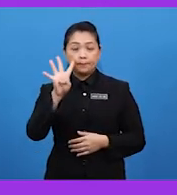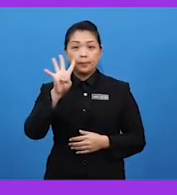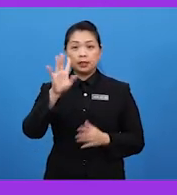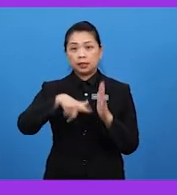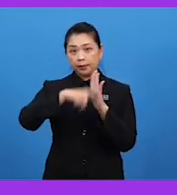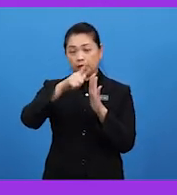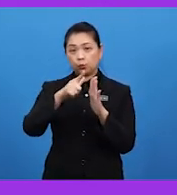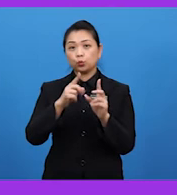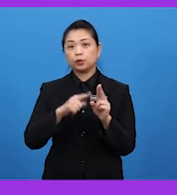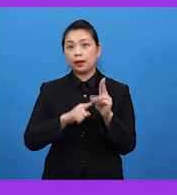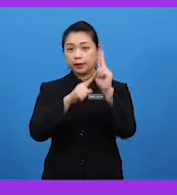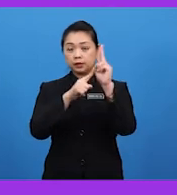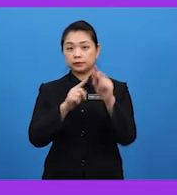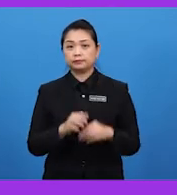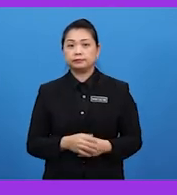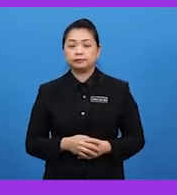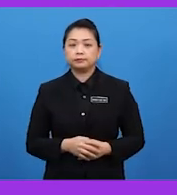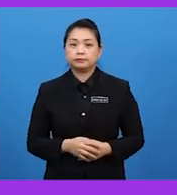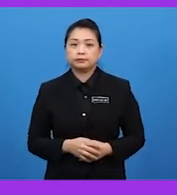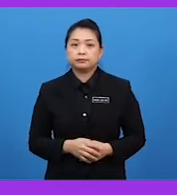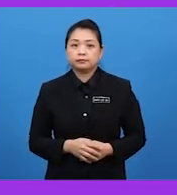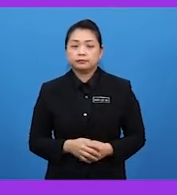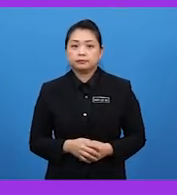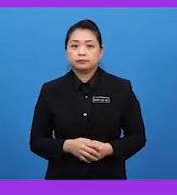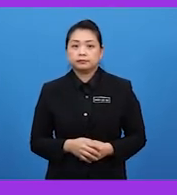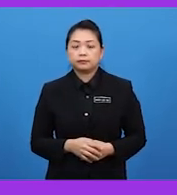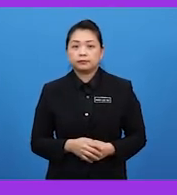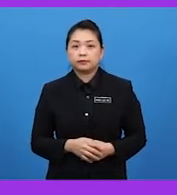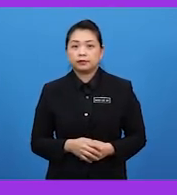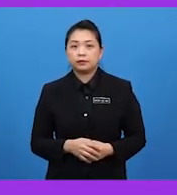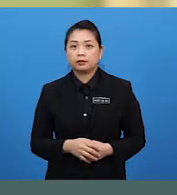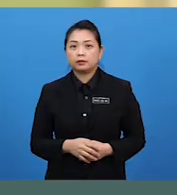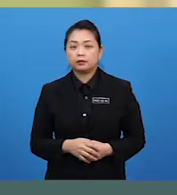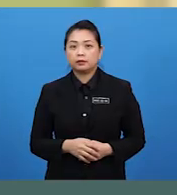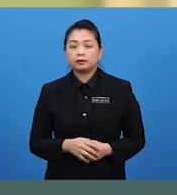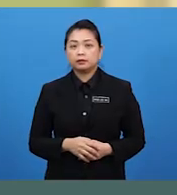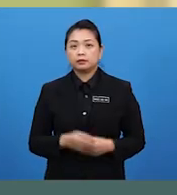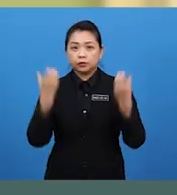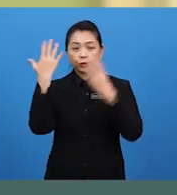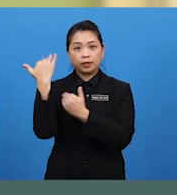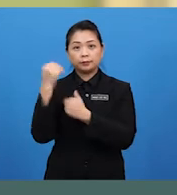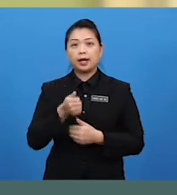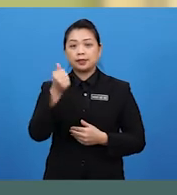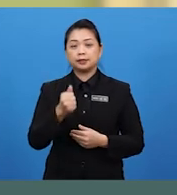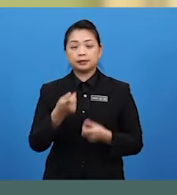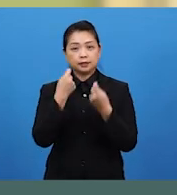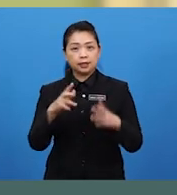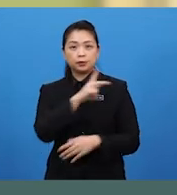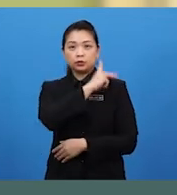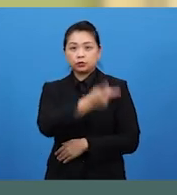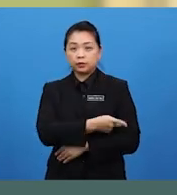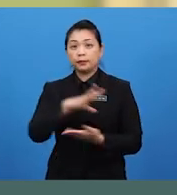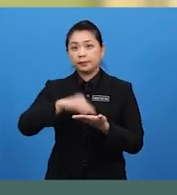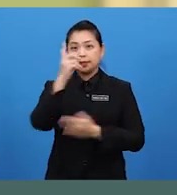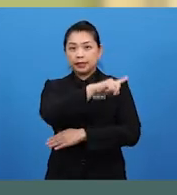Empat Kelebihan Utama Baik Saya berharap Anda telah dapat Menguasai